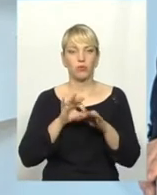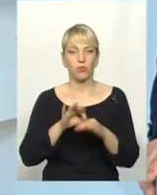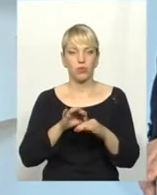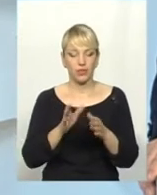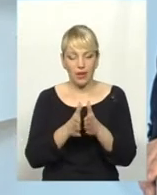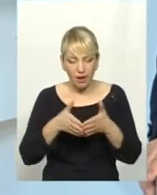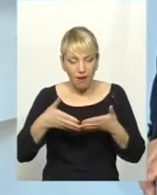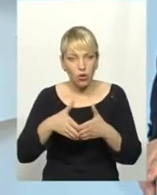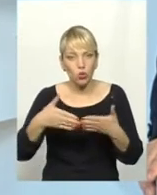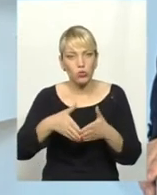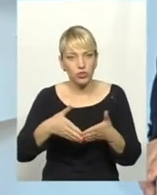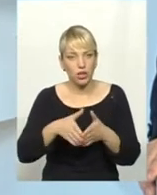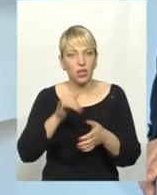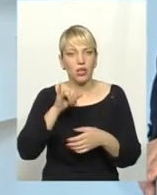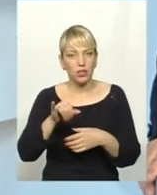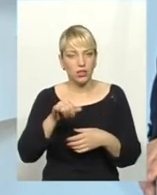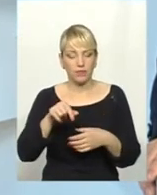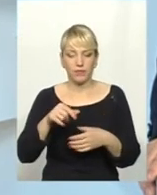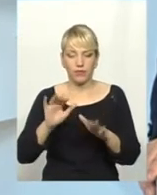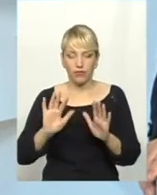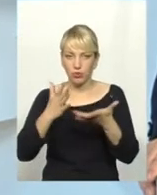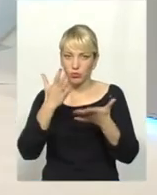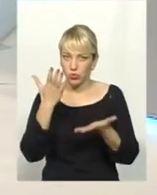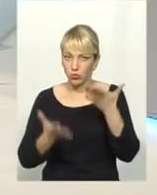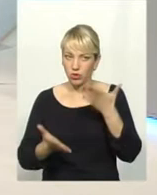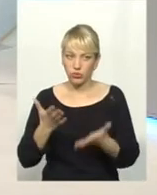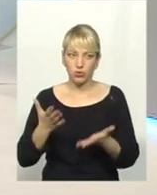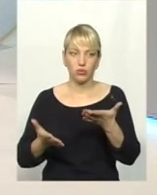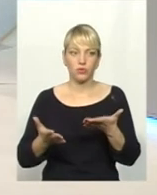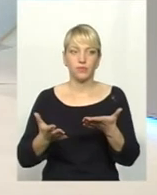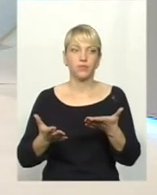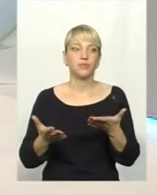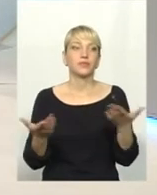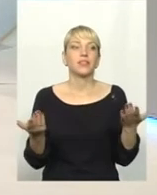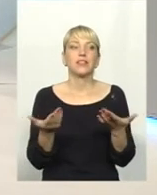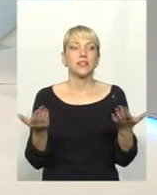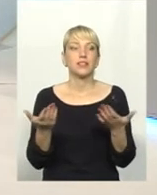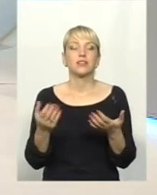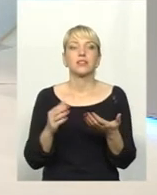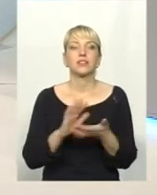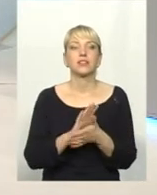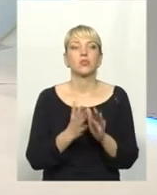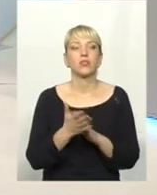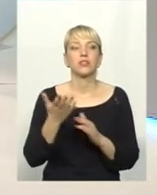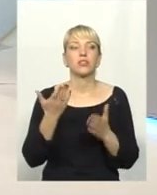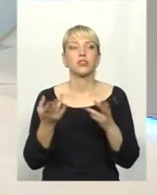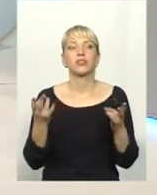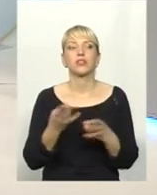карта. У випадку якихось ситуацій, коли треба